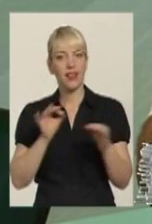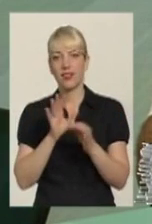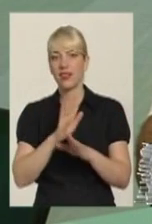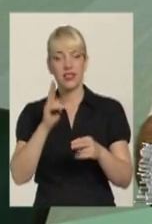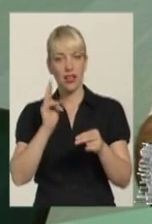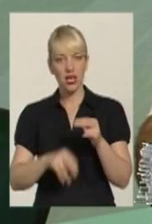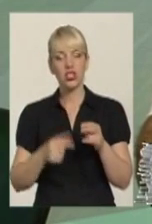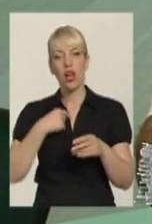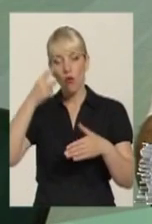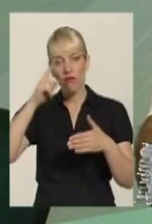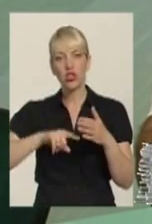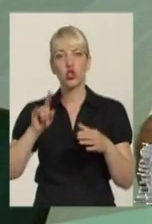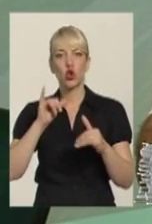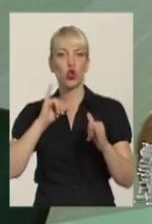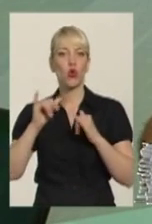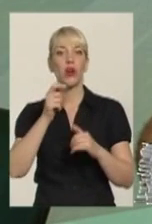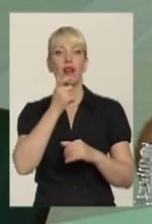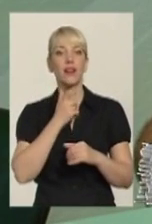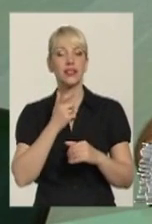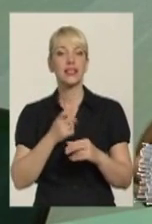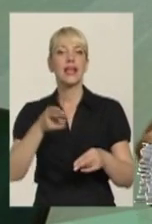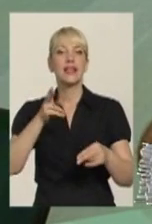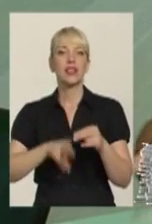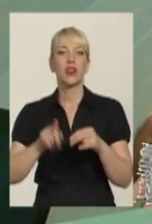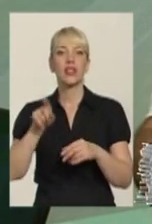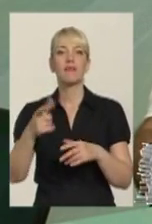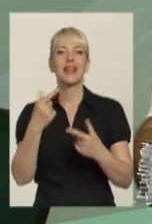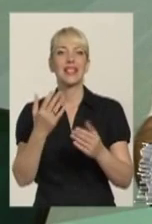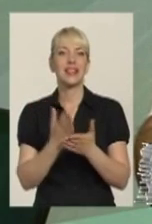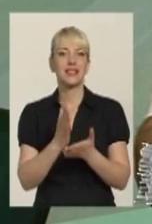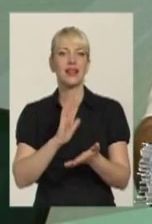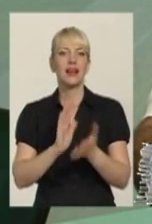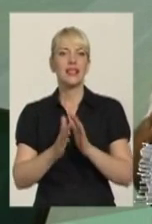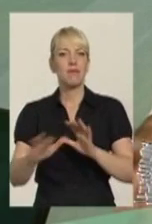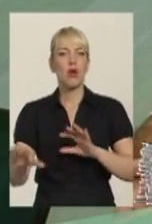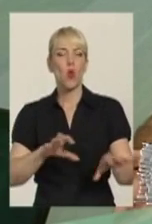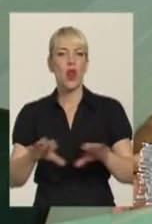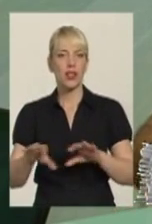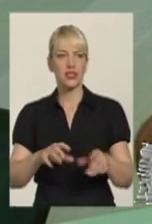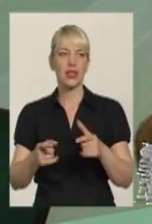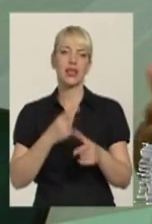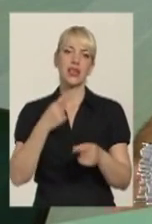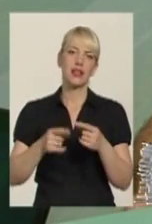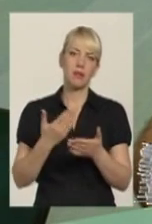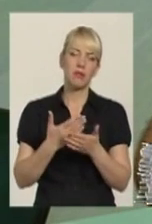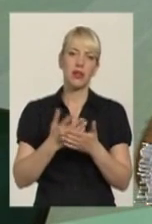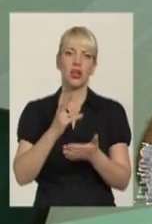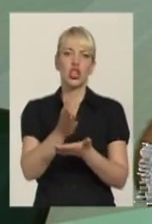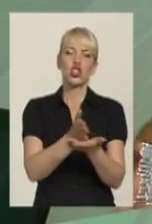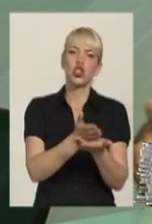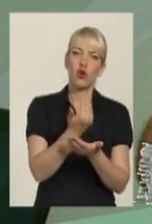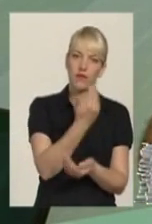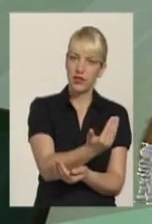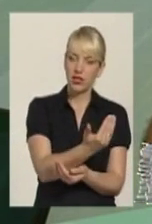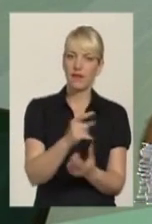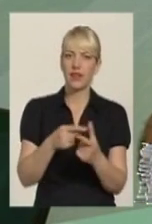толерантність закінчується там, де є просто спекуляції. чи чиновників, чи высокопосадовців, чи